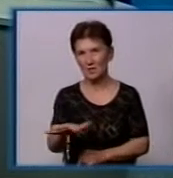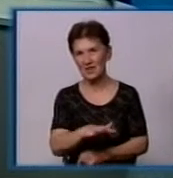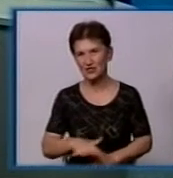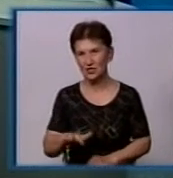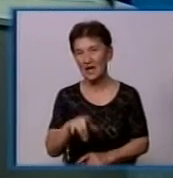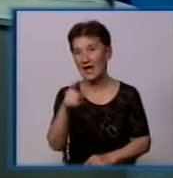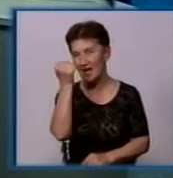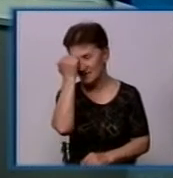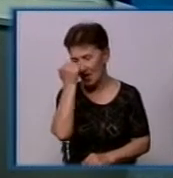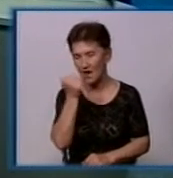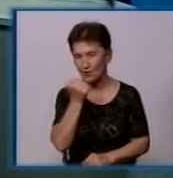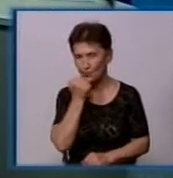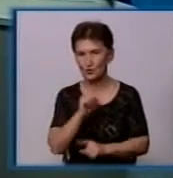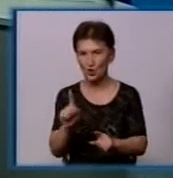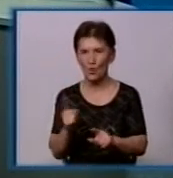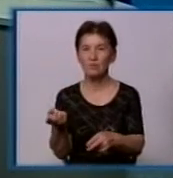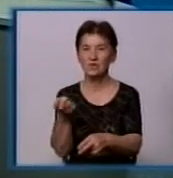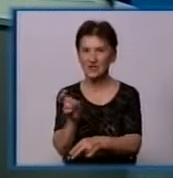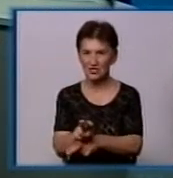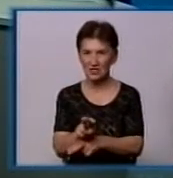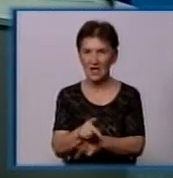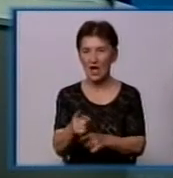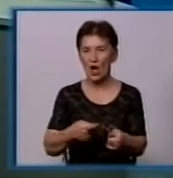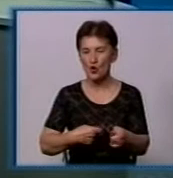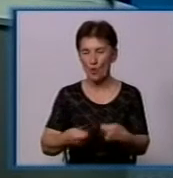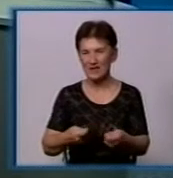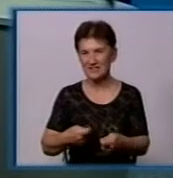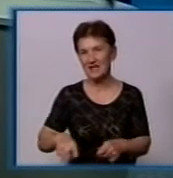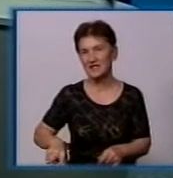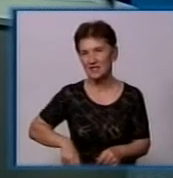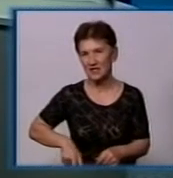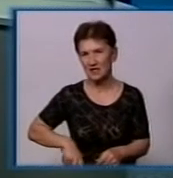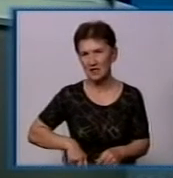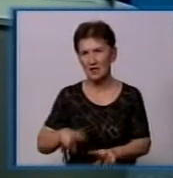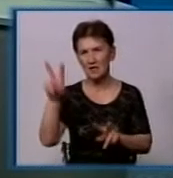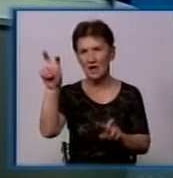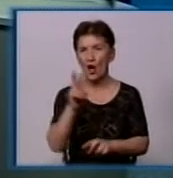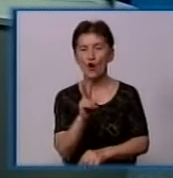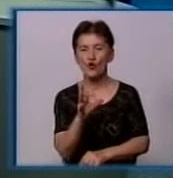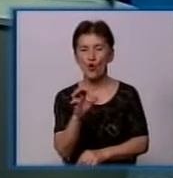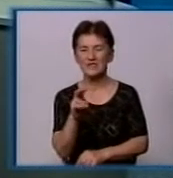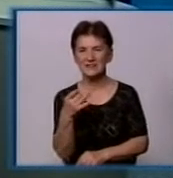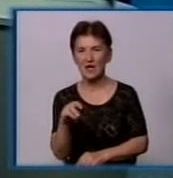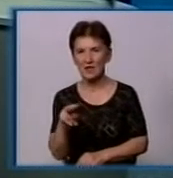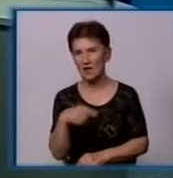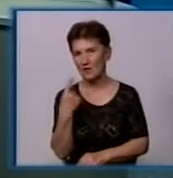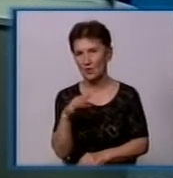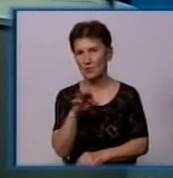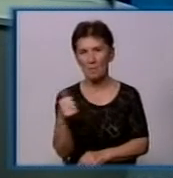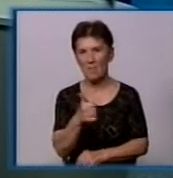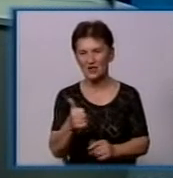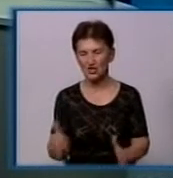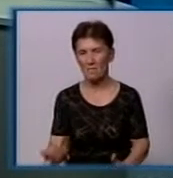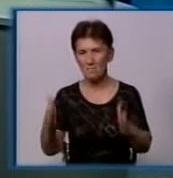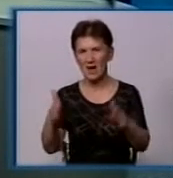Дякую, що прийшли. Ганна Скичко, комерційний директор товариства «Екостайл» була в цій студії. Ми говорили про перші баки для